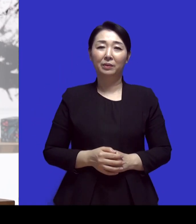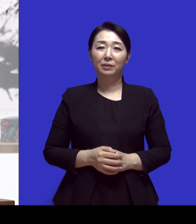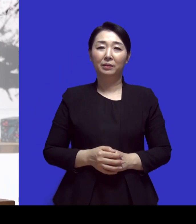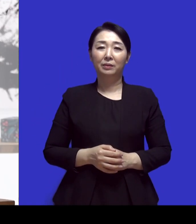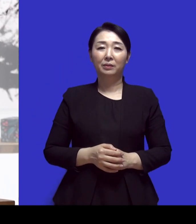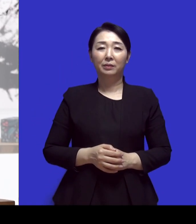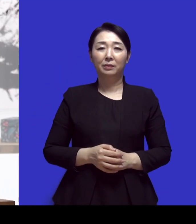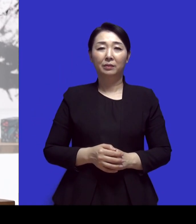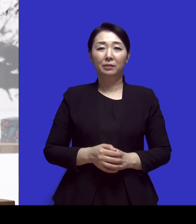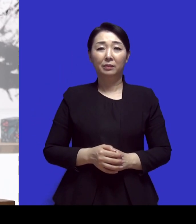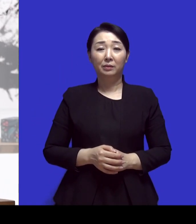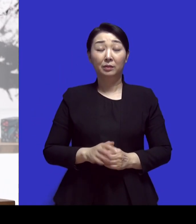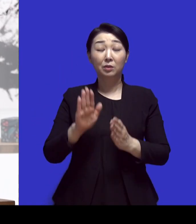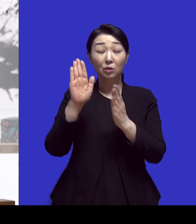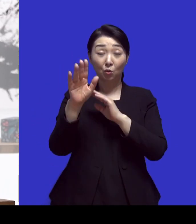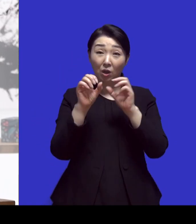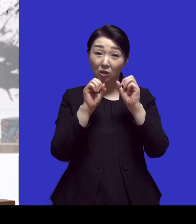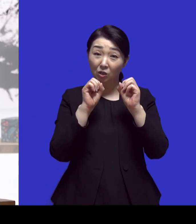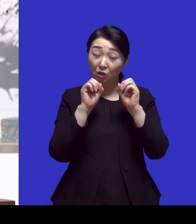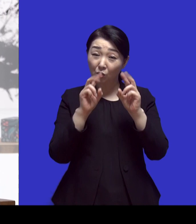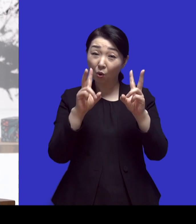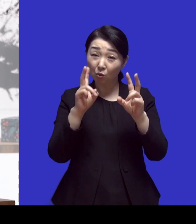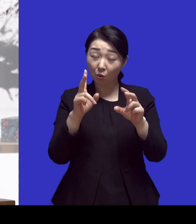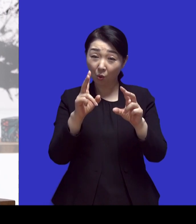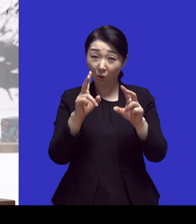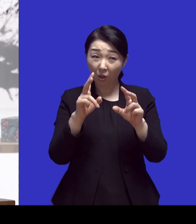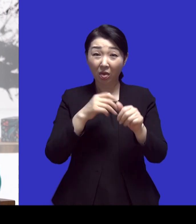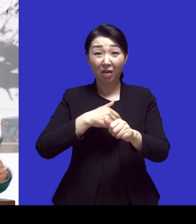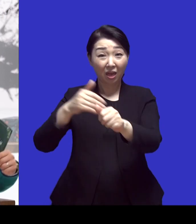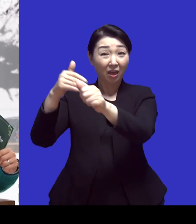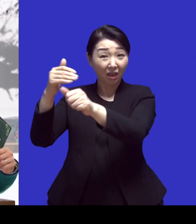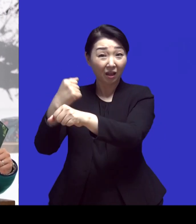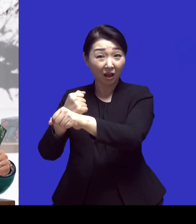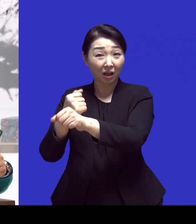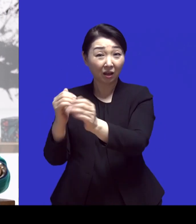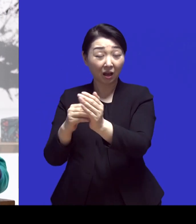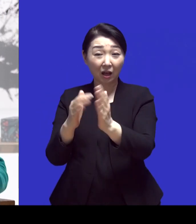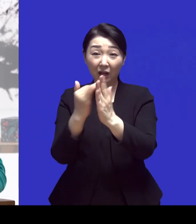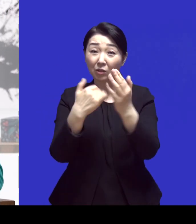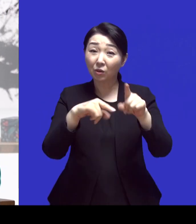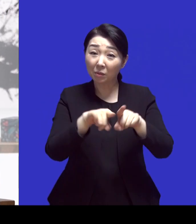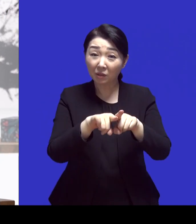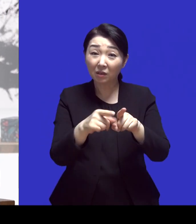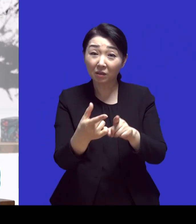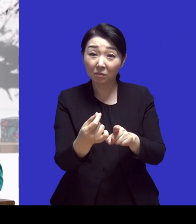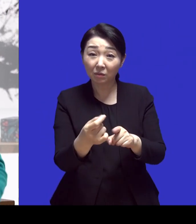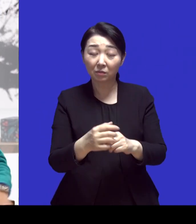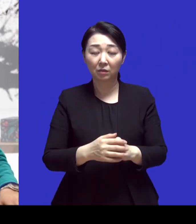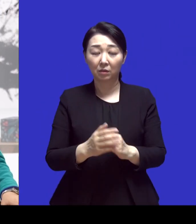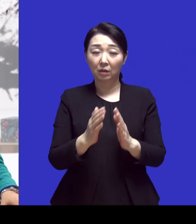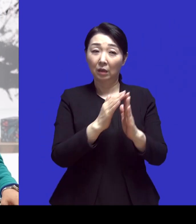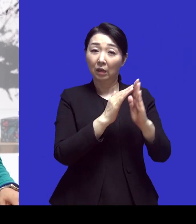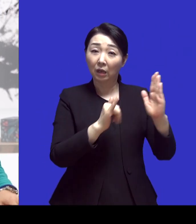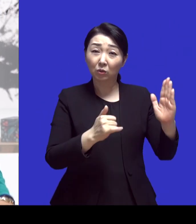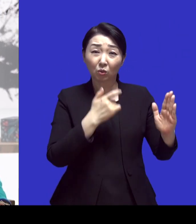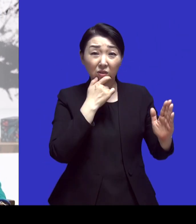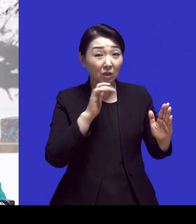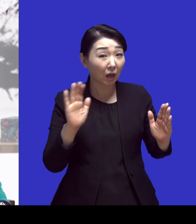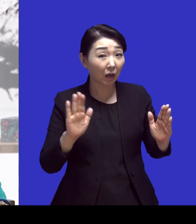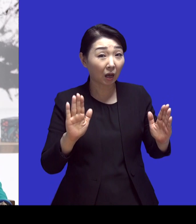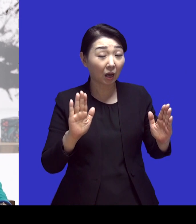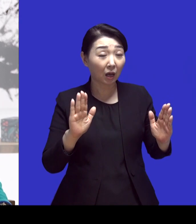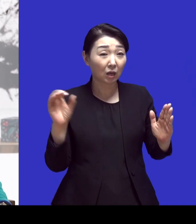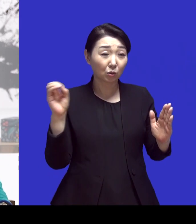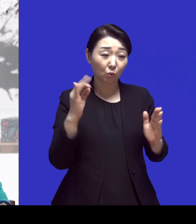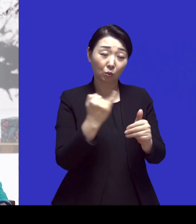이후에는 이제 완전히 선교로 이제 떠나시게 됐잖아요 가족들이랑 같이 그러면 가족들은 좀 싫었을 것 같기도